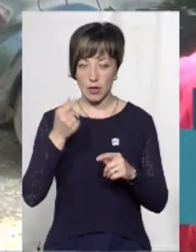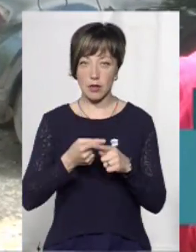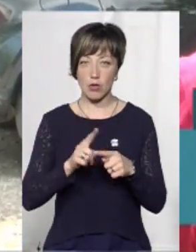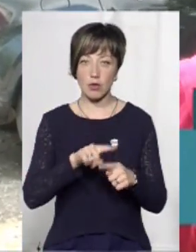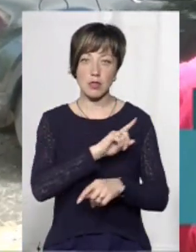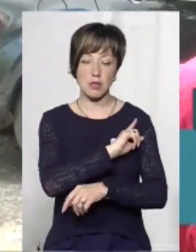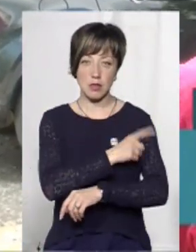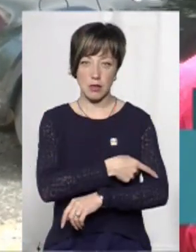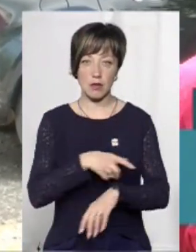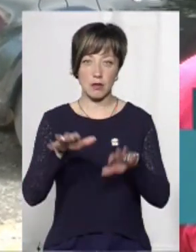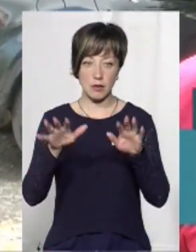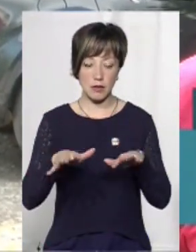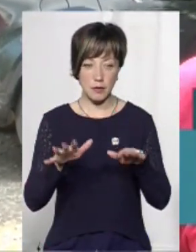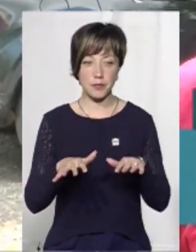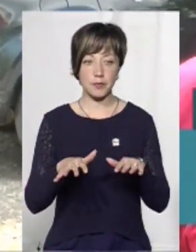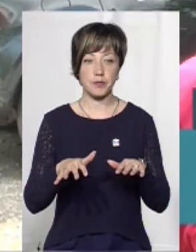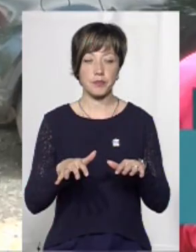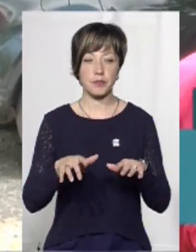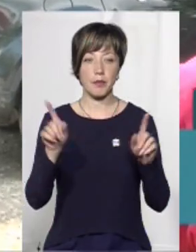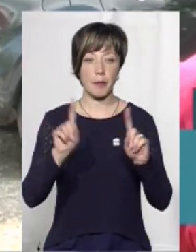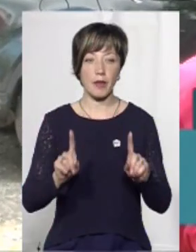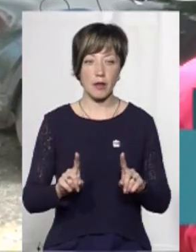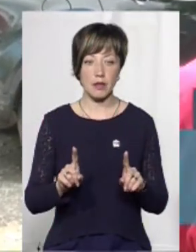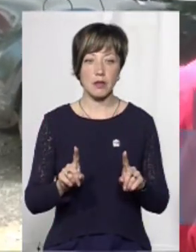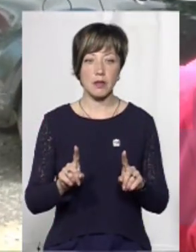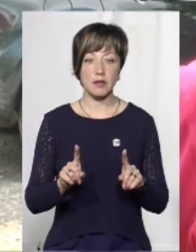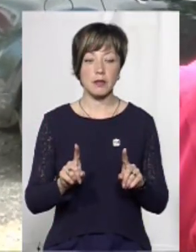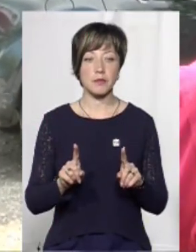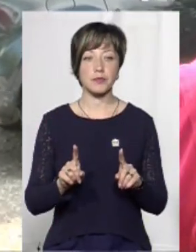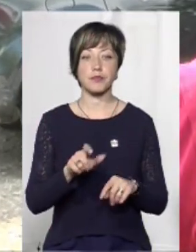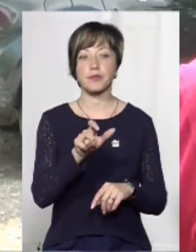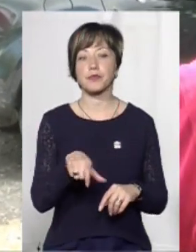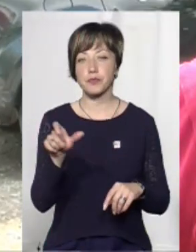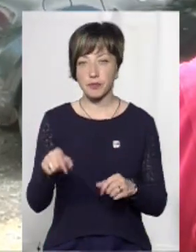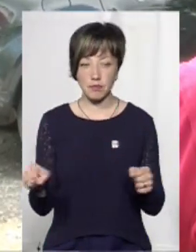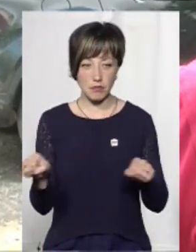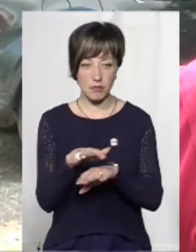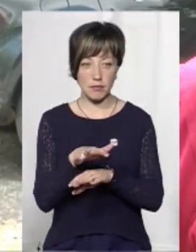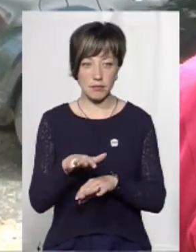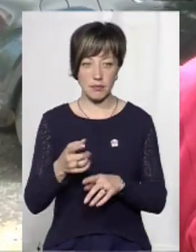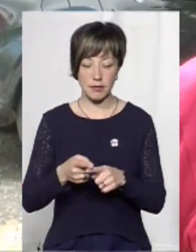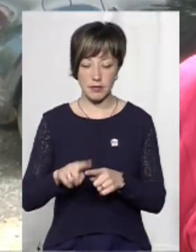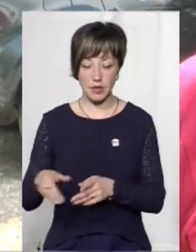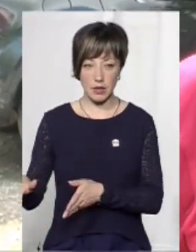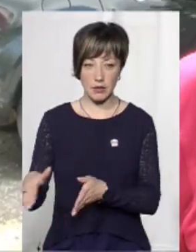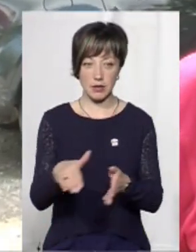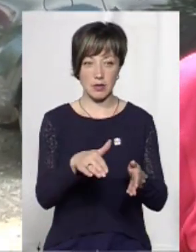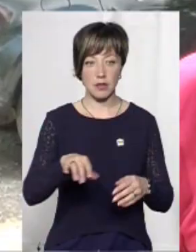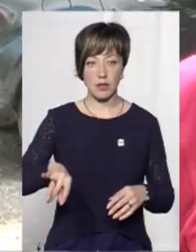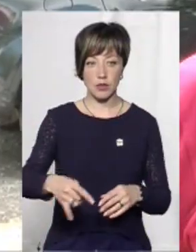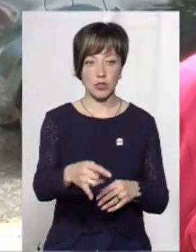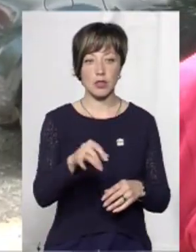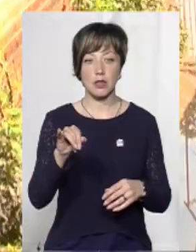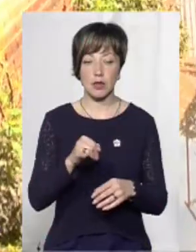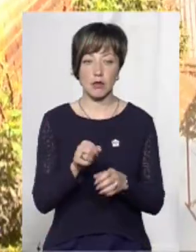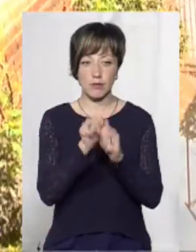грозів, люди позасипали дренажні системи, і